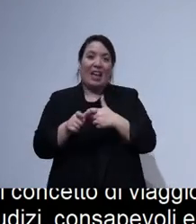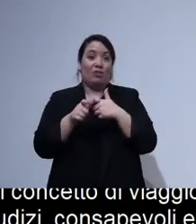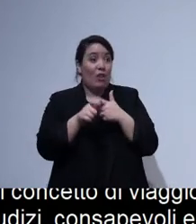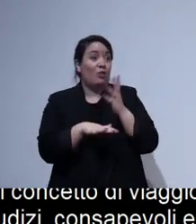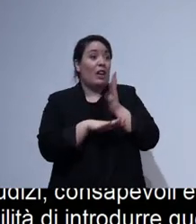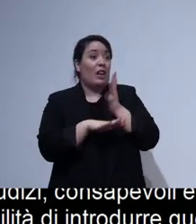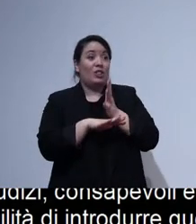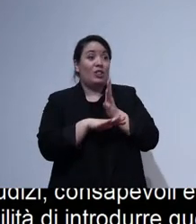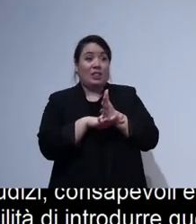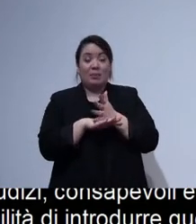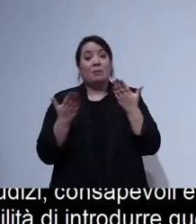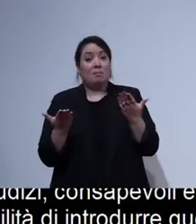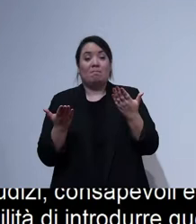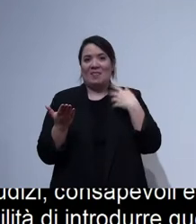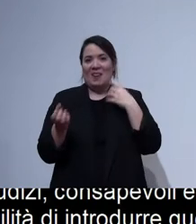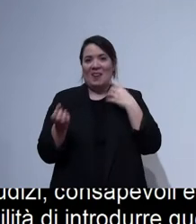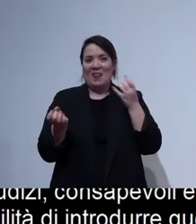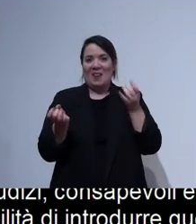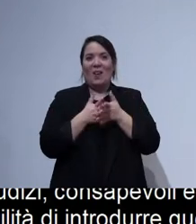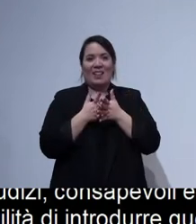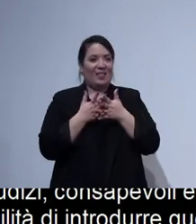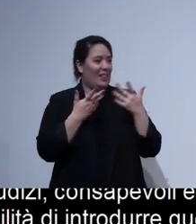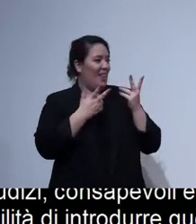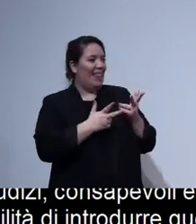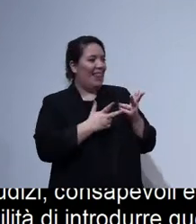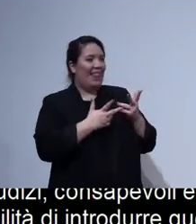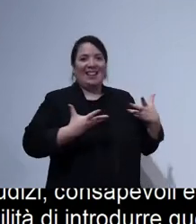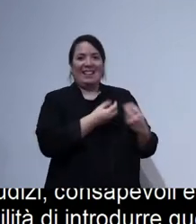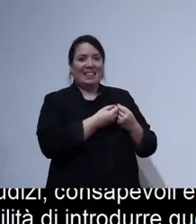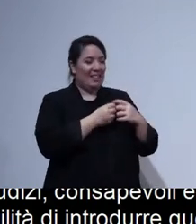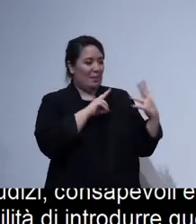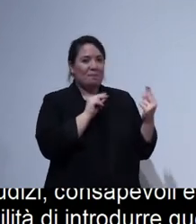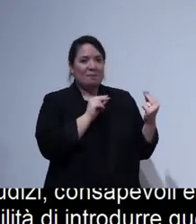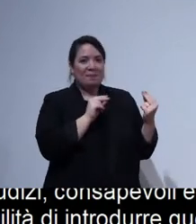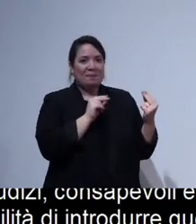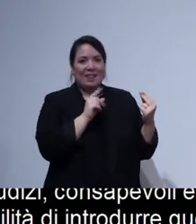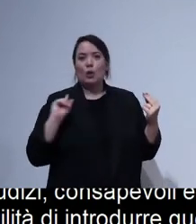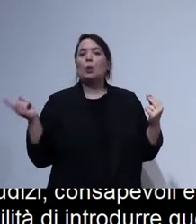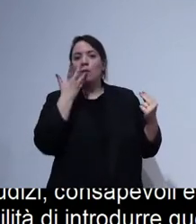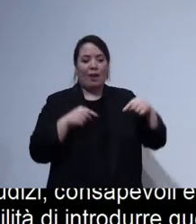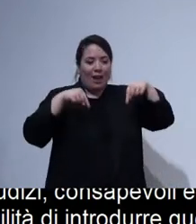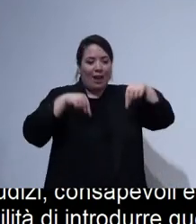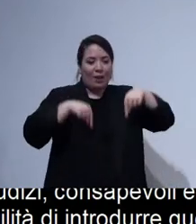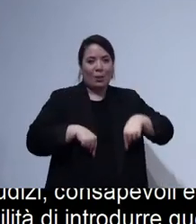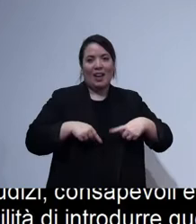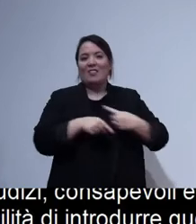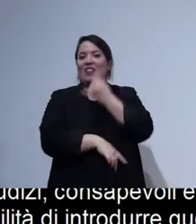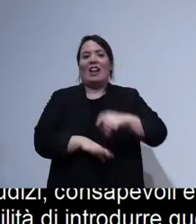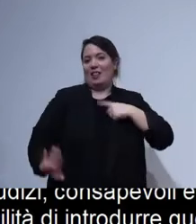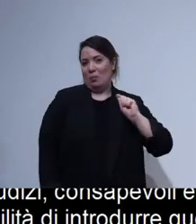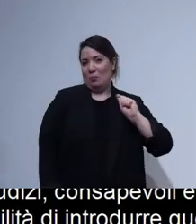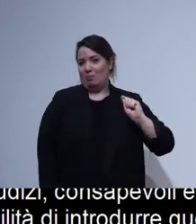avere l'opportunità di fare i quattro chiacchiere con loro faceva gula un po' a tutti. E poi alla fine ce l'ho fatta io. A questo